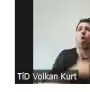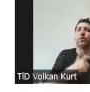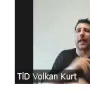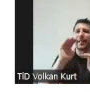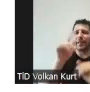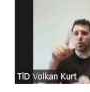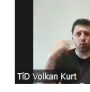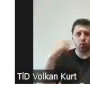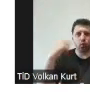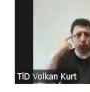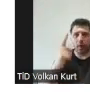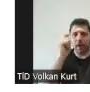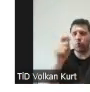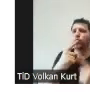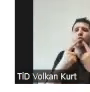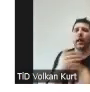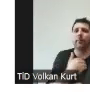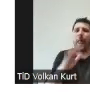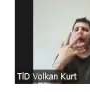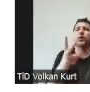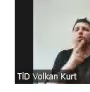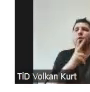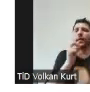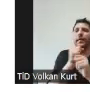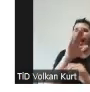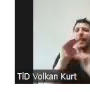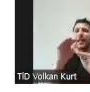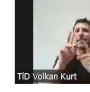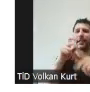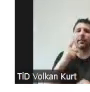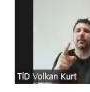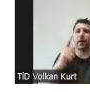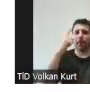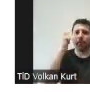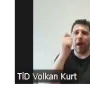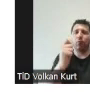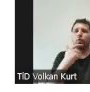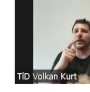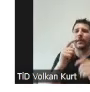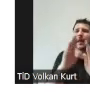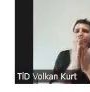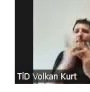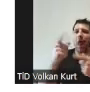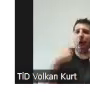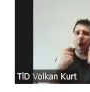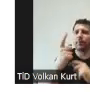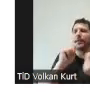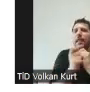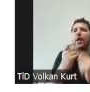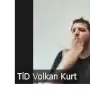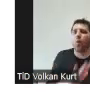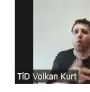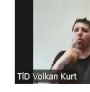düşünür başvuranlara da söyleyeyim. En son genel destek kısmındaki başvuru rehberinde olan harcama kalemlerinde hiç değişiklik yok. Gayret özel